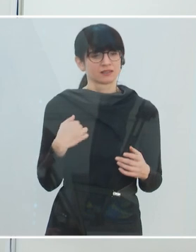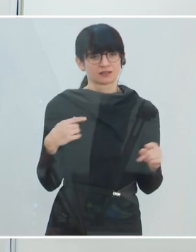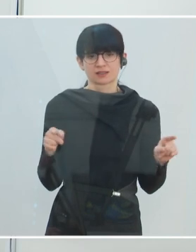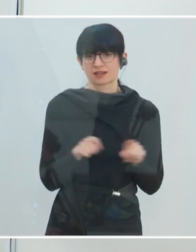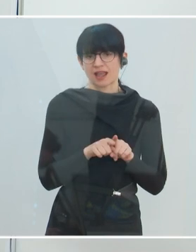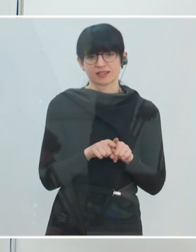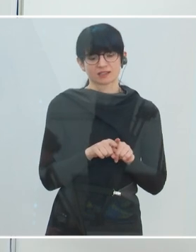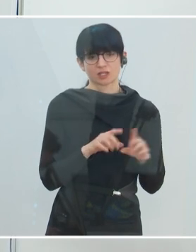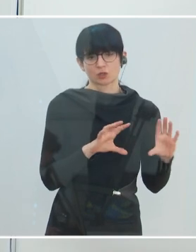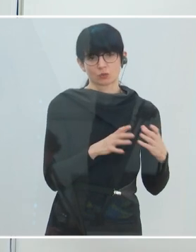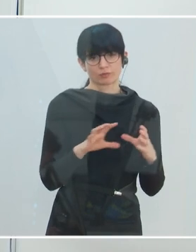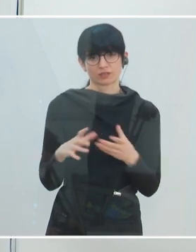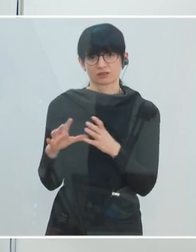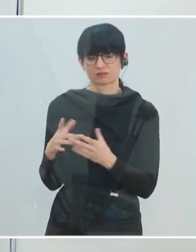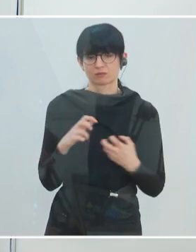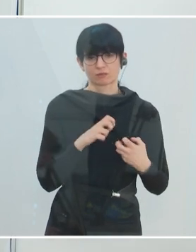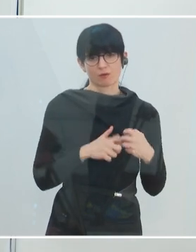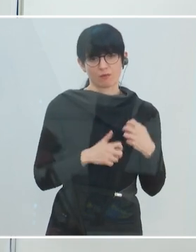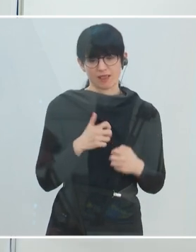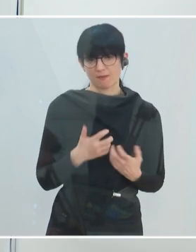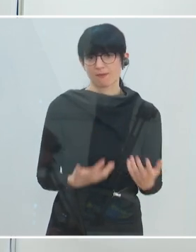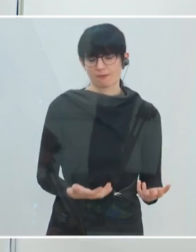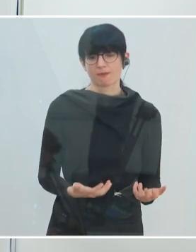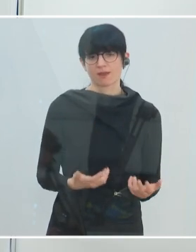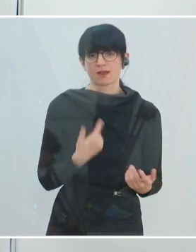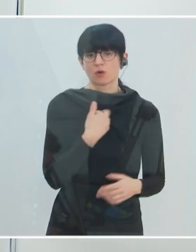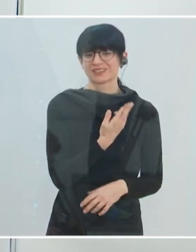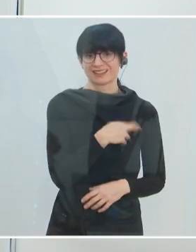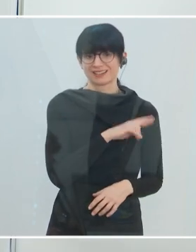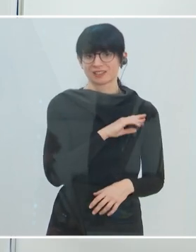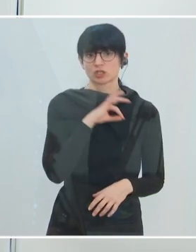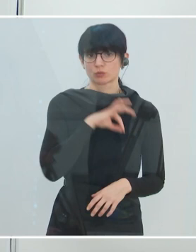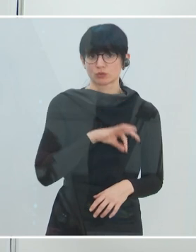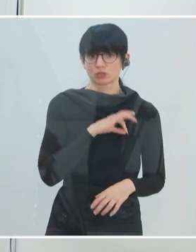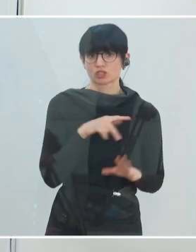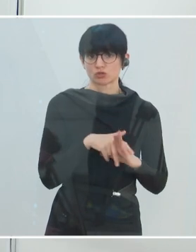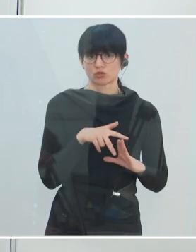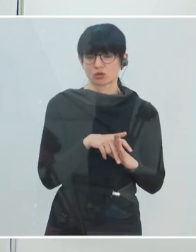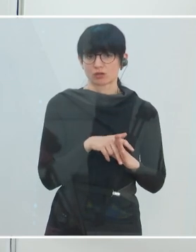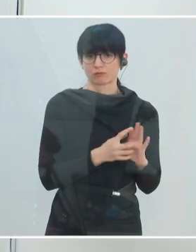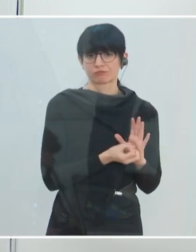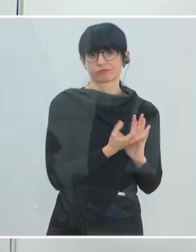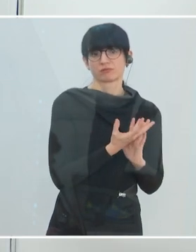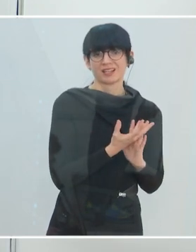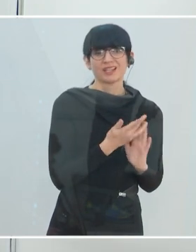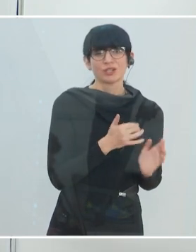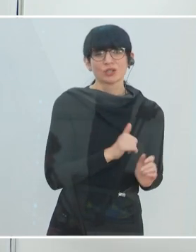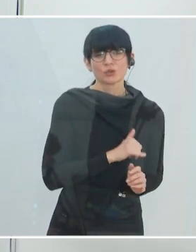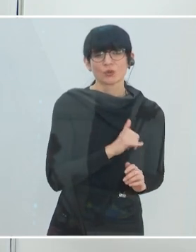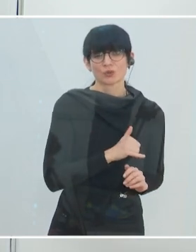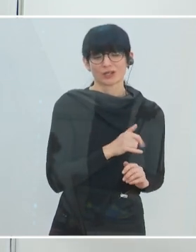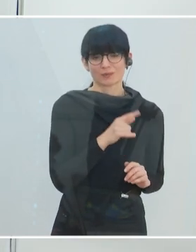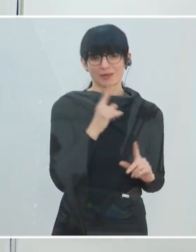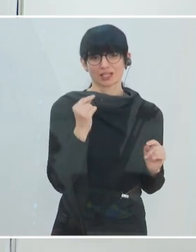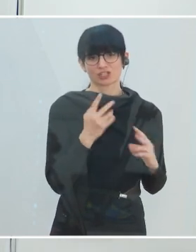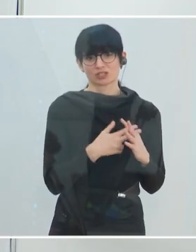Gruppen sind, die Probleme haben, die eher ein Risiko haben, psychische Störungen zu entwickeln. Es sind junge Menschen, junge Menschen vor allem